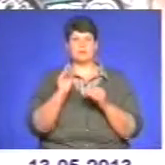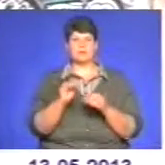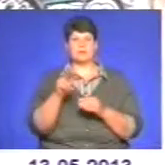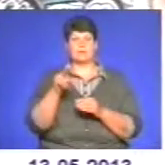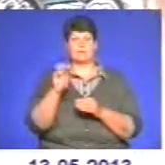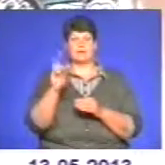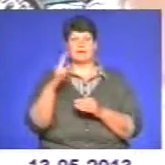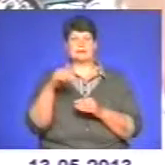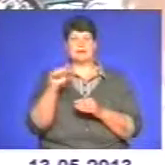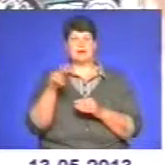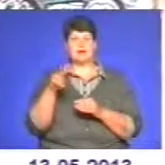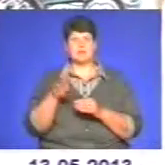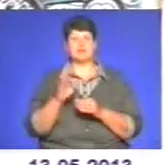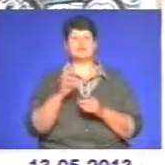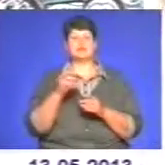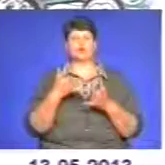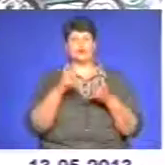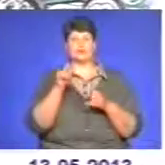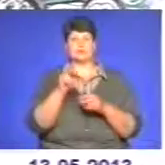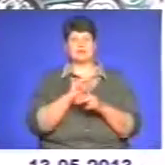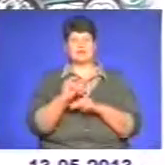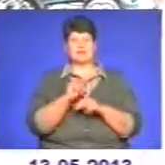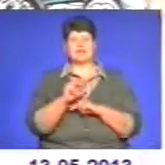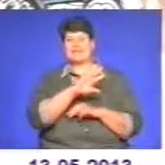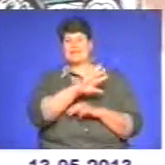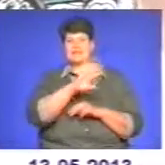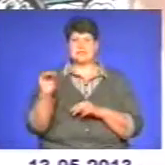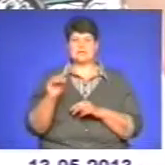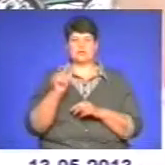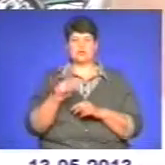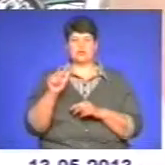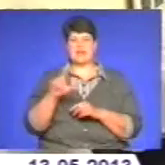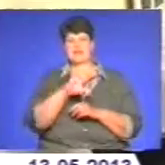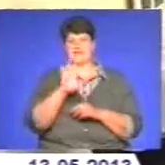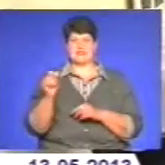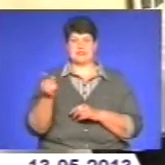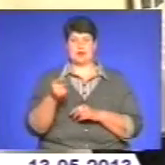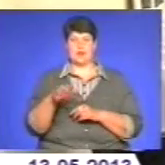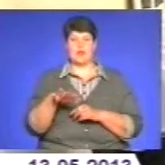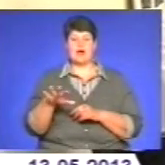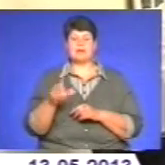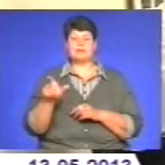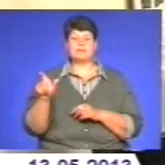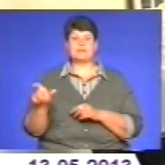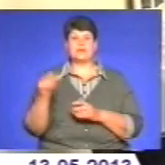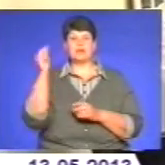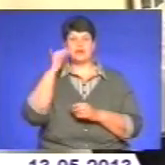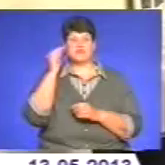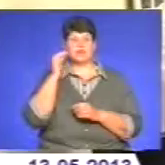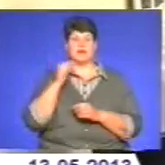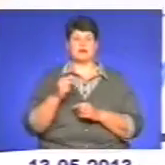для того, щоб навчати всіх людей і всіх тернополян. Навчання у Центрі